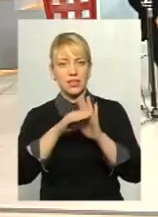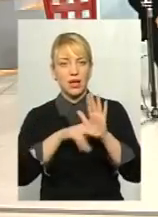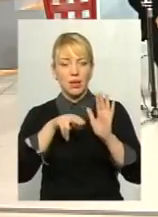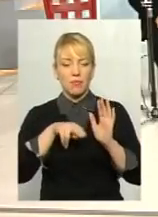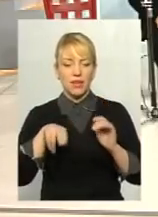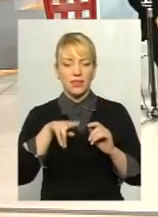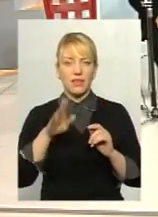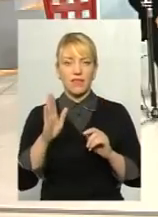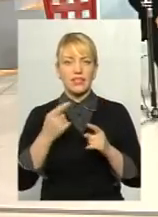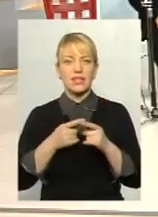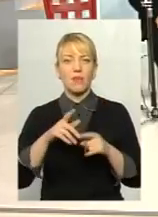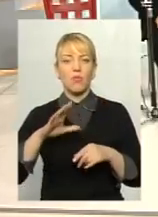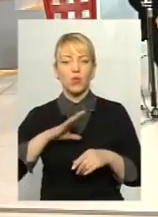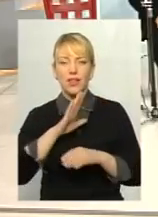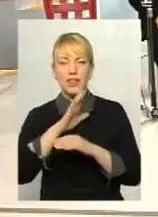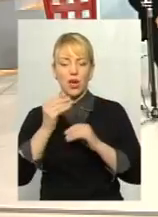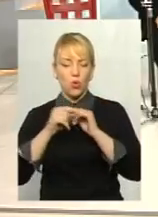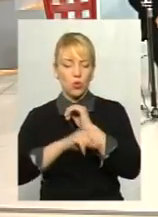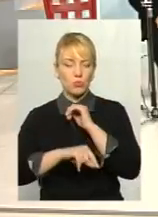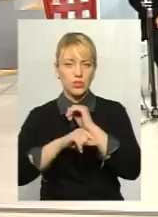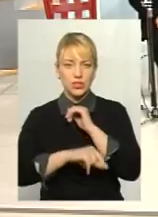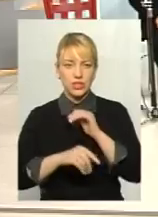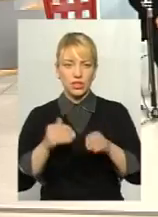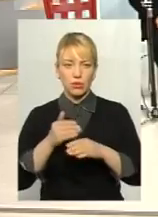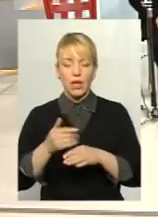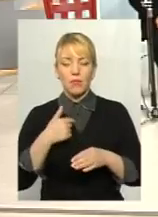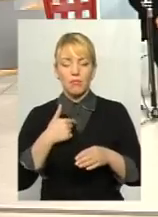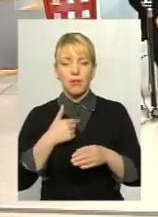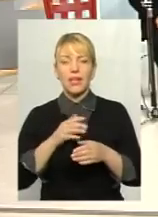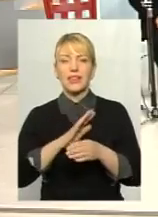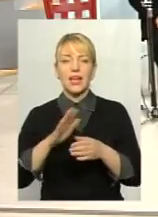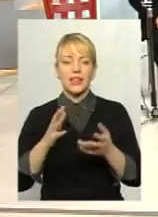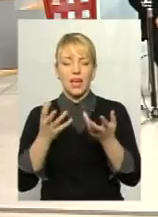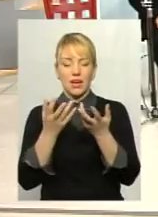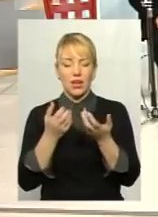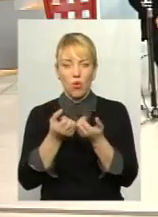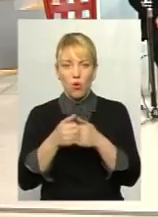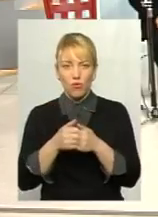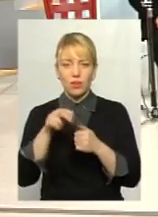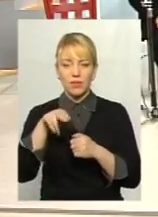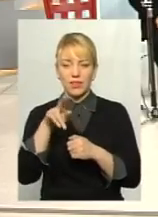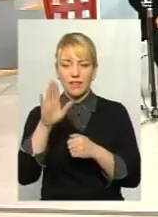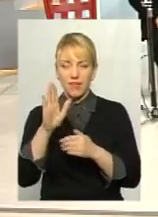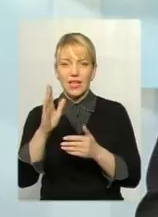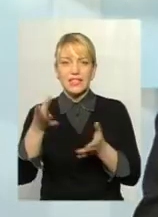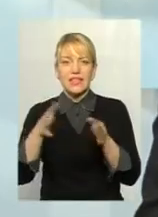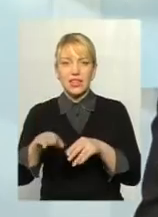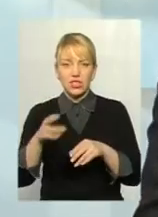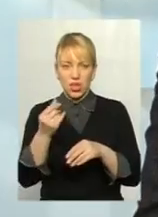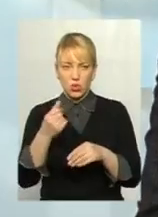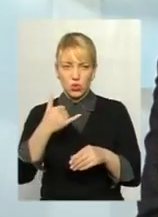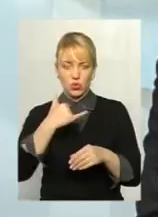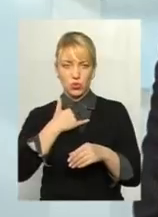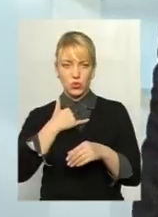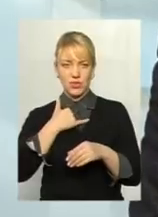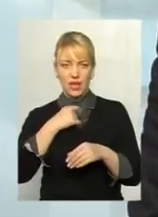допомога. Ми, нараховуючи ПДВ, не сплачували до бюджету, залишали у себе, але під умови, які виписані були державою, що